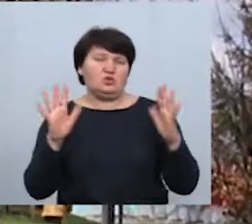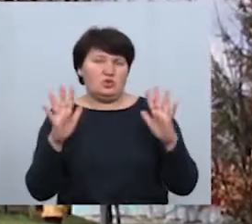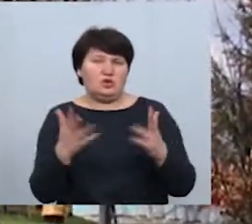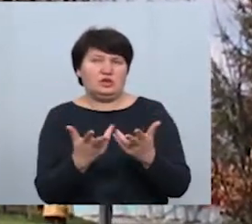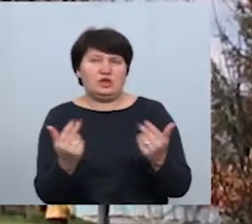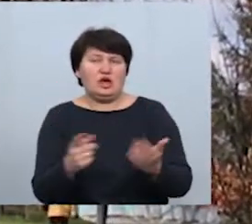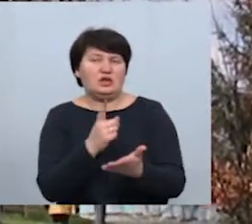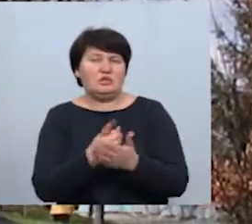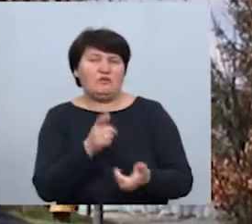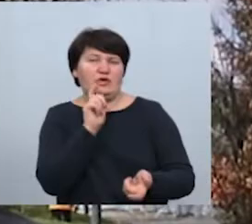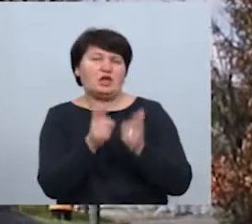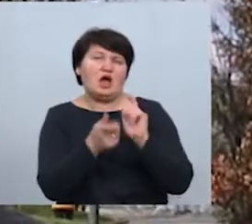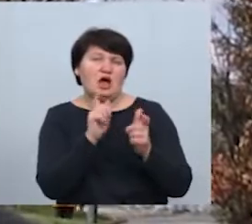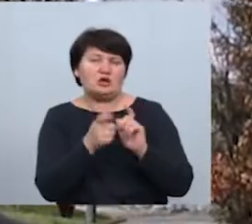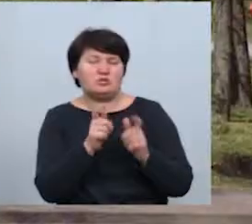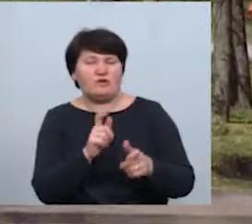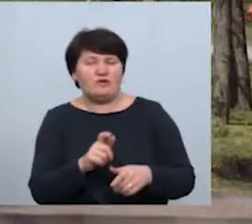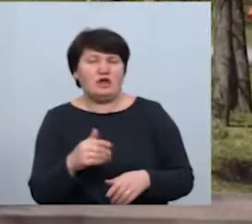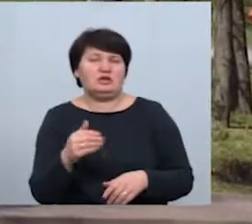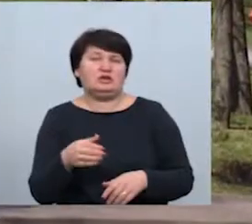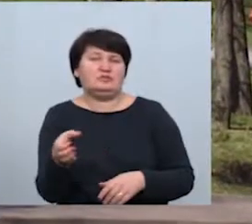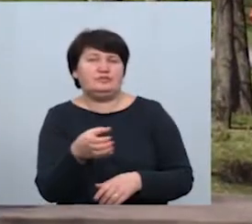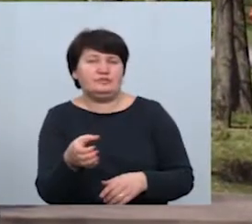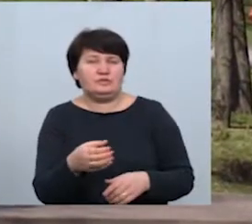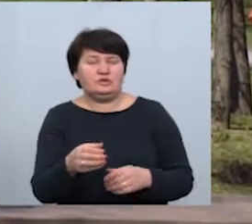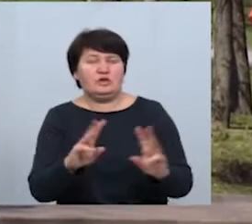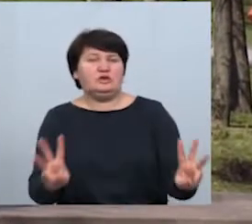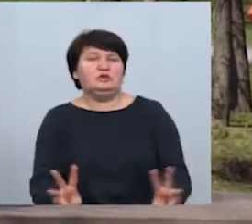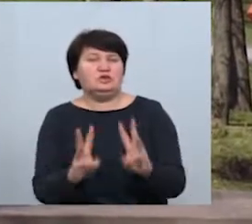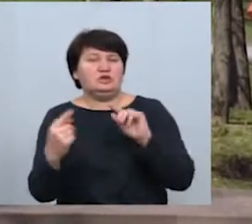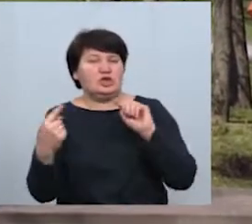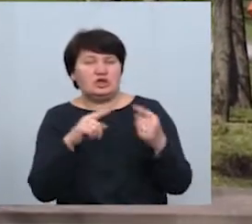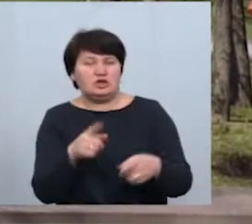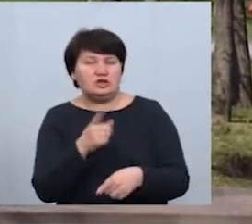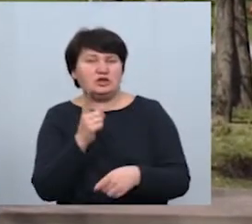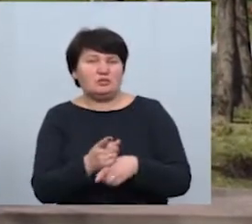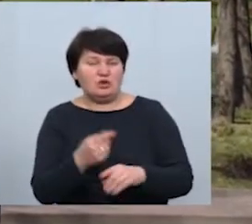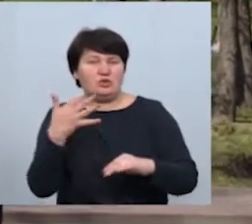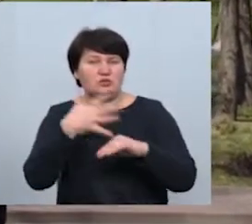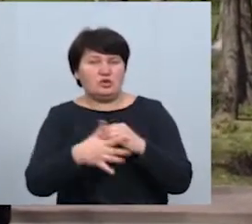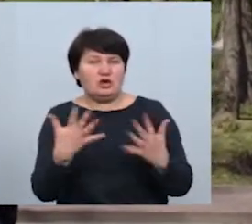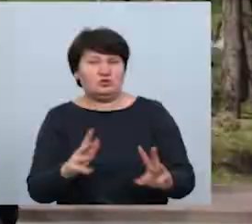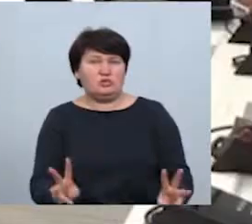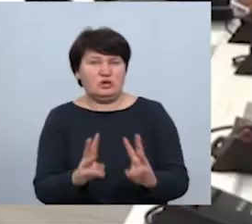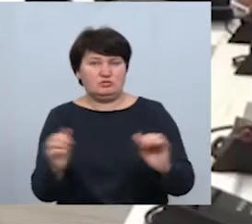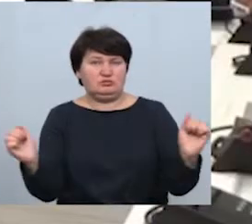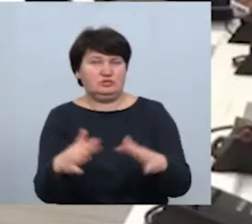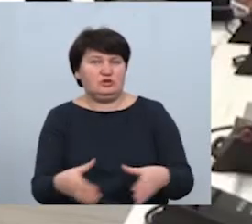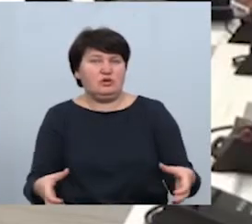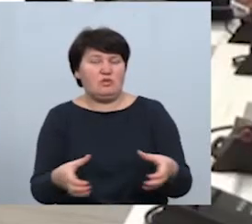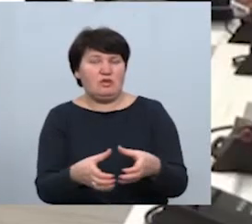розпивати спиртні напої, вона не повинна багаті розводити. Ну, ви розумієте, якщо багаті, це збирається компанія.